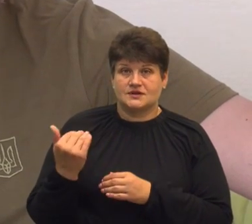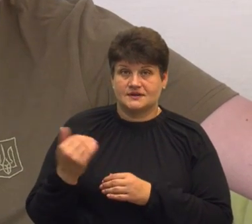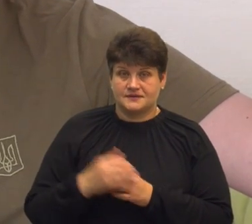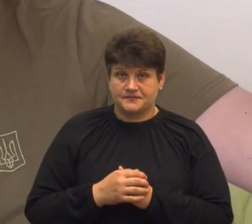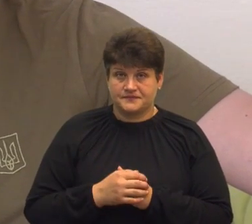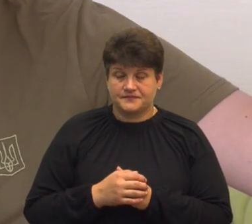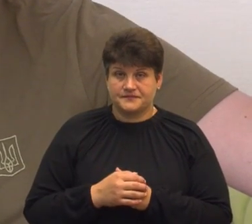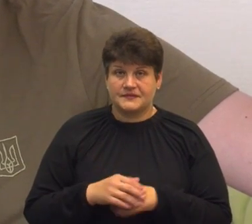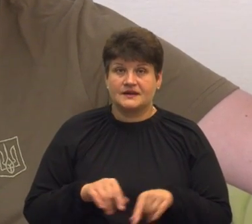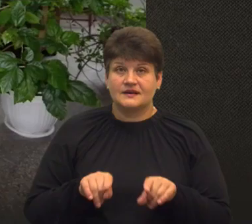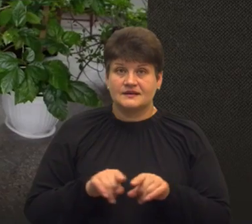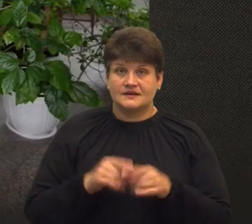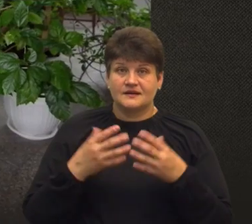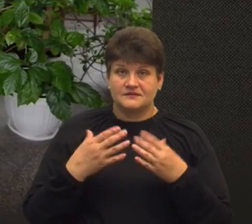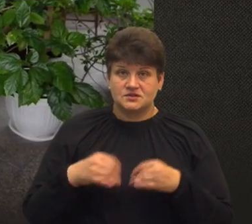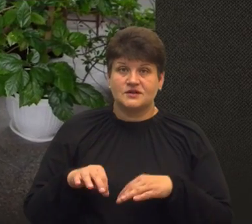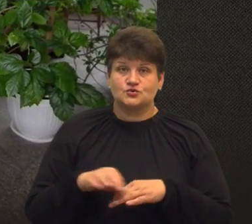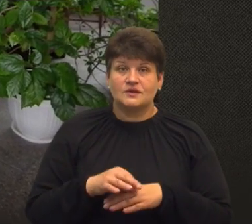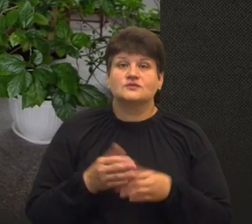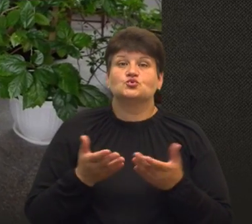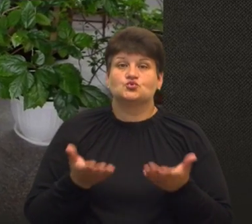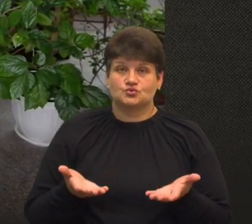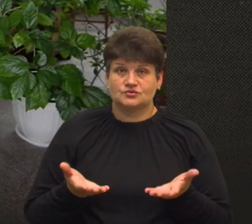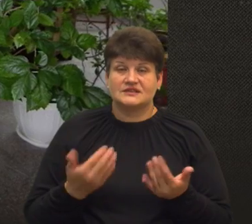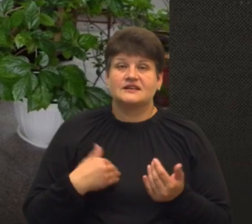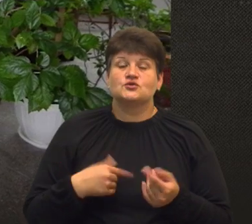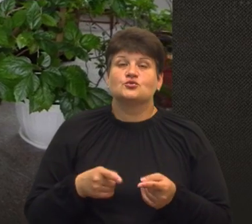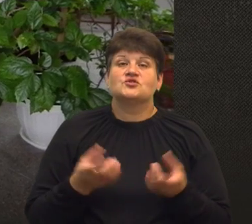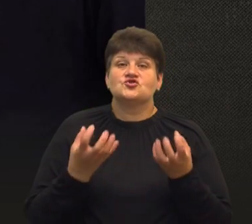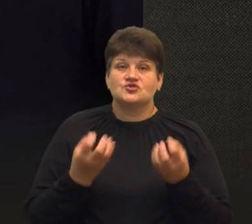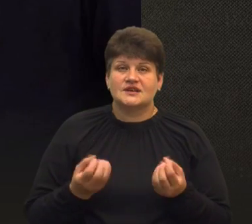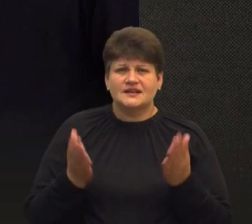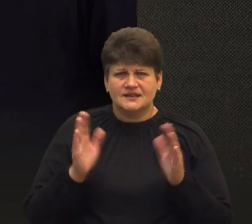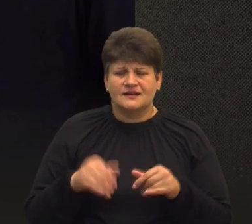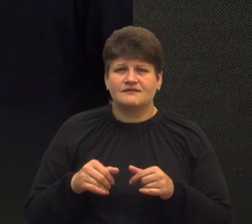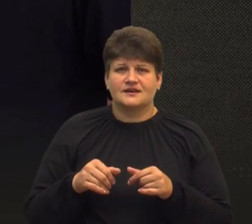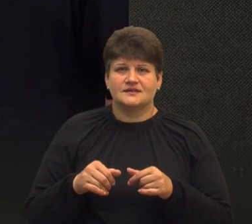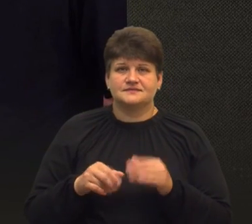і так вже жонаті. Я кажу, ну що тобі ще? Каже, ну давай повінчаємося.